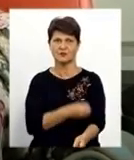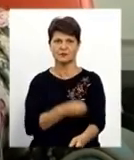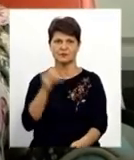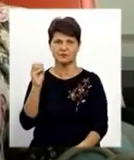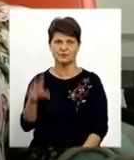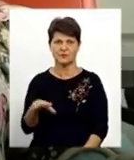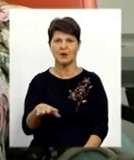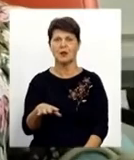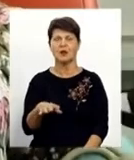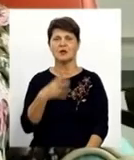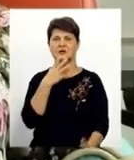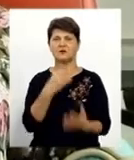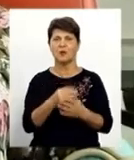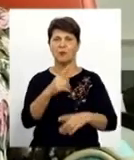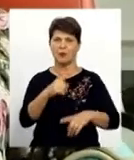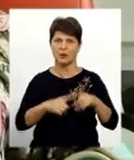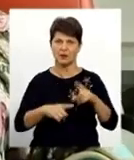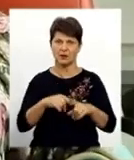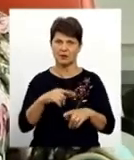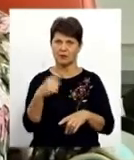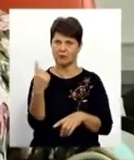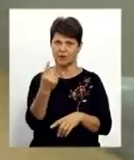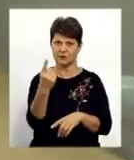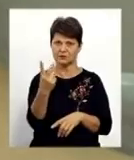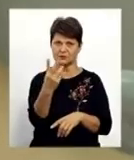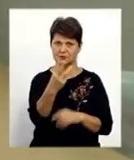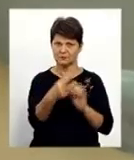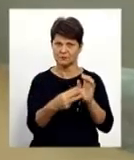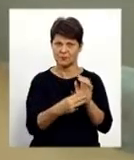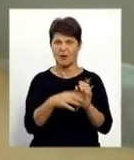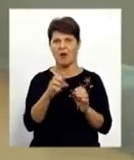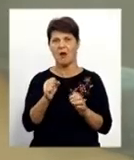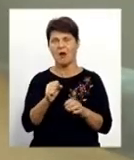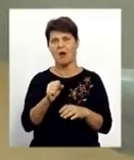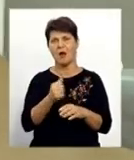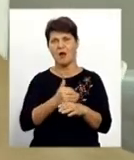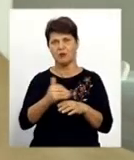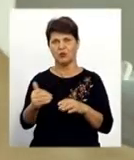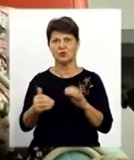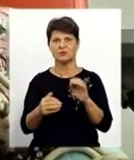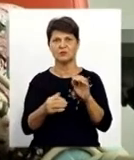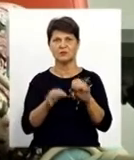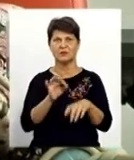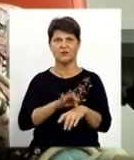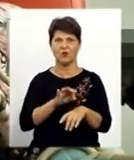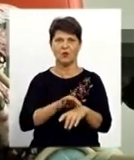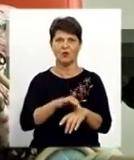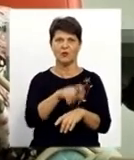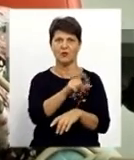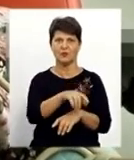вирішила продовжити здавати, записалася на здачу крові дитячому гонку. Мені немає